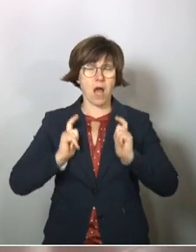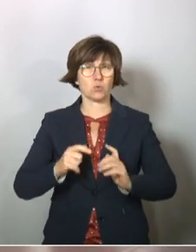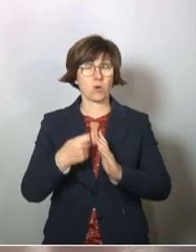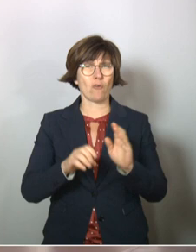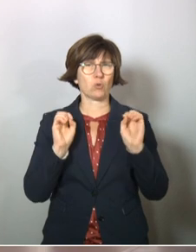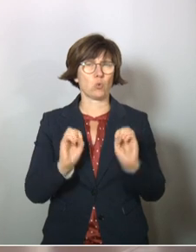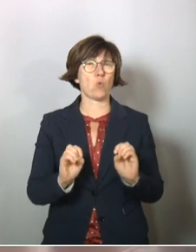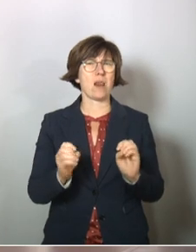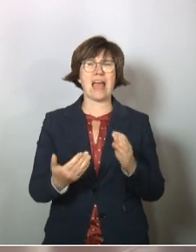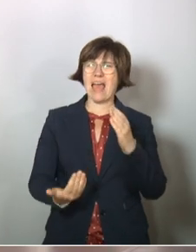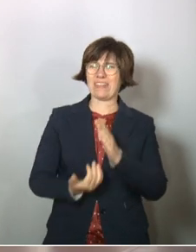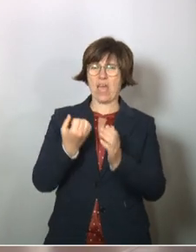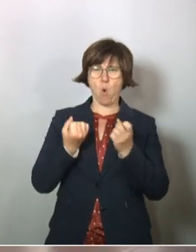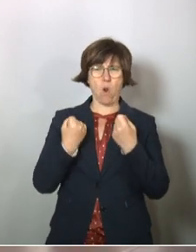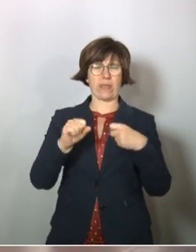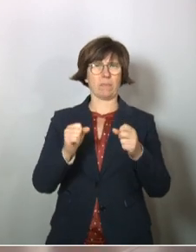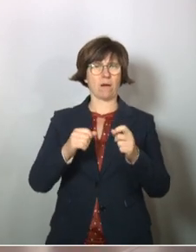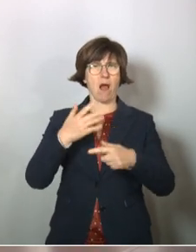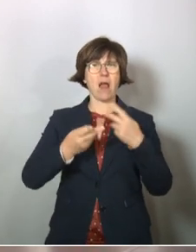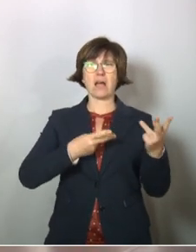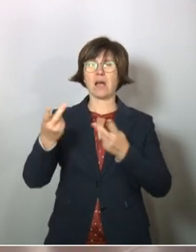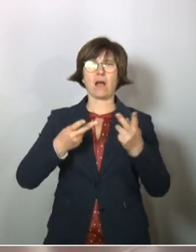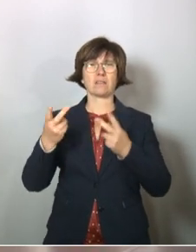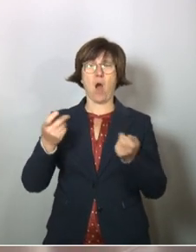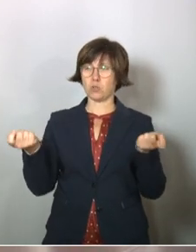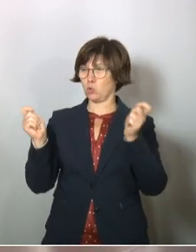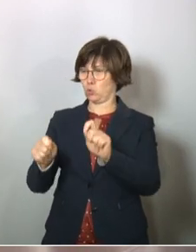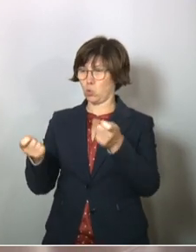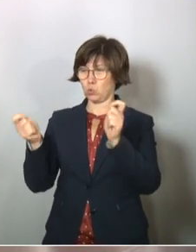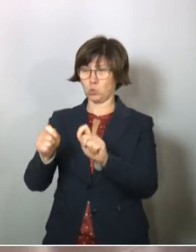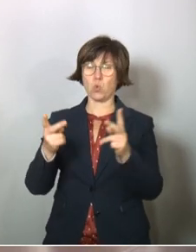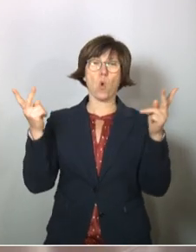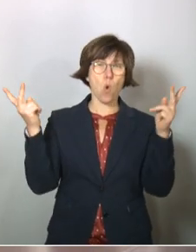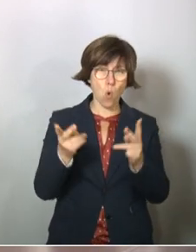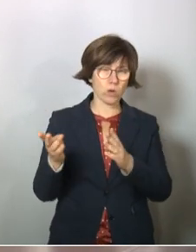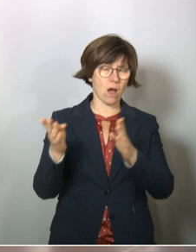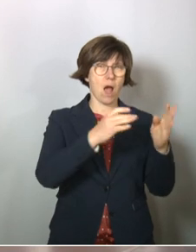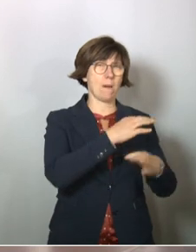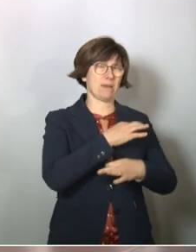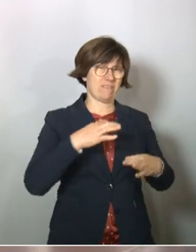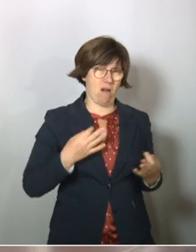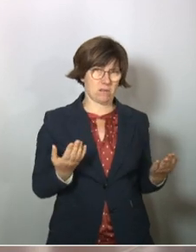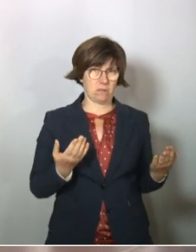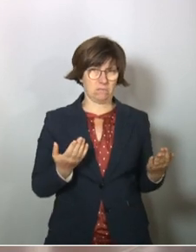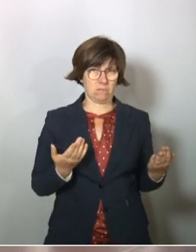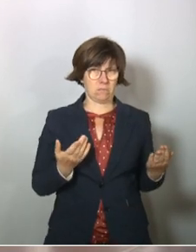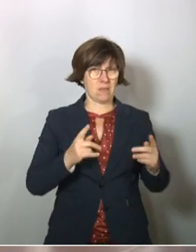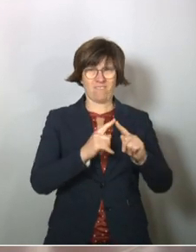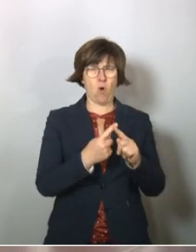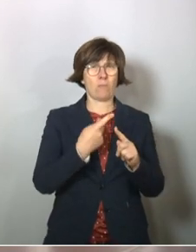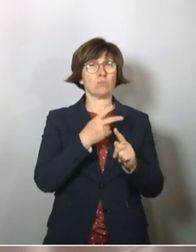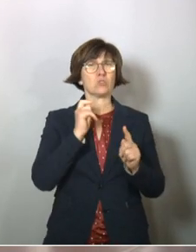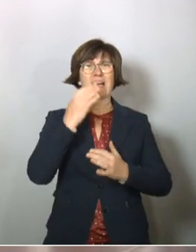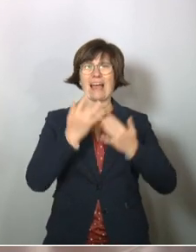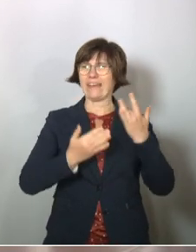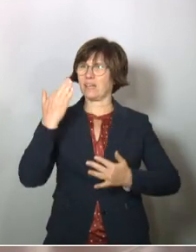ging die neoliberale Linie weiter, Krankenhäuser entweder zu schließen oder zu privatisieren, und zwar, weil sich ja alles